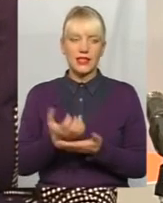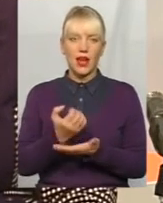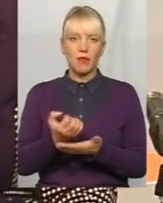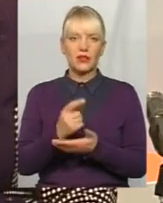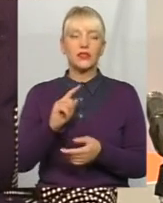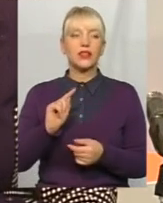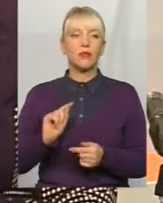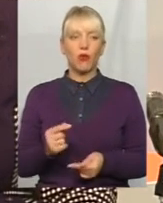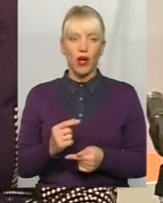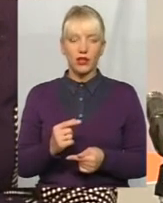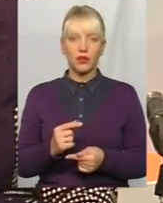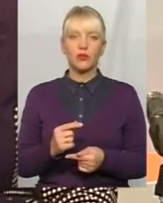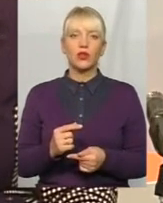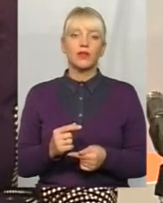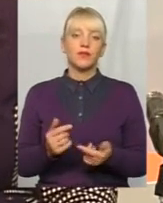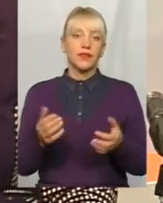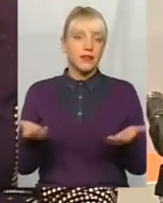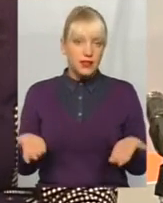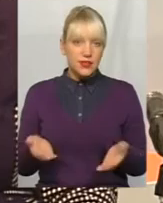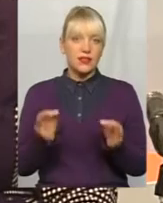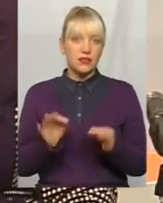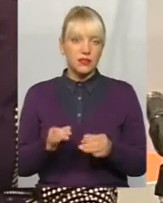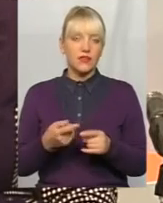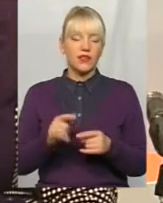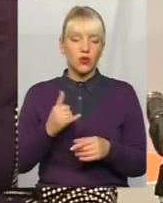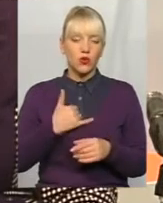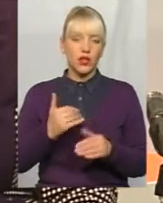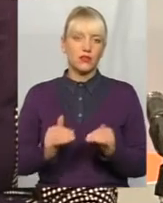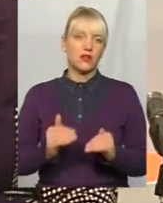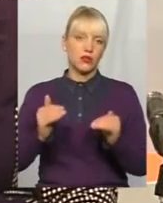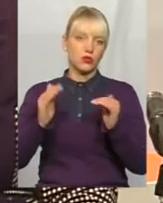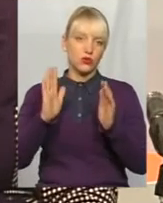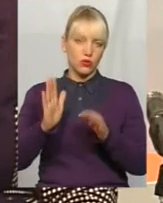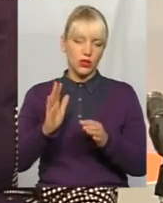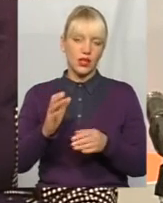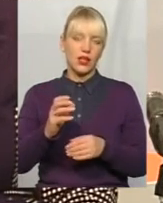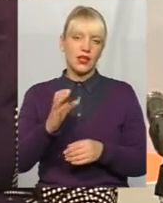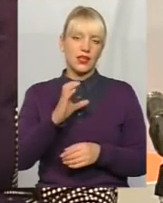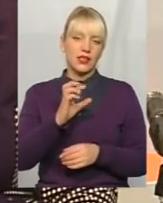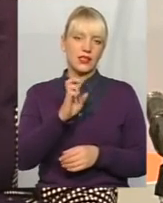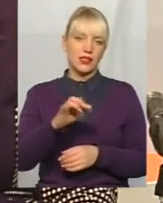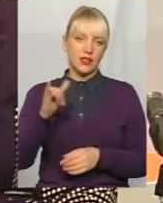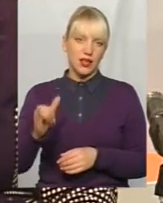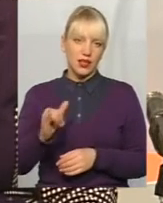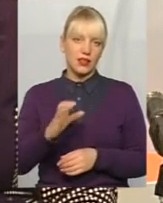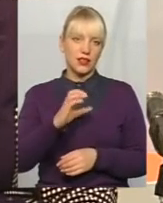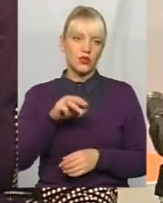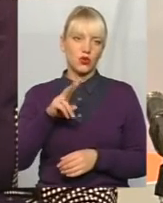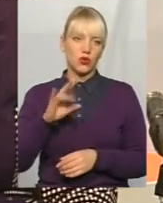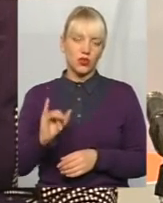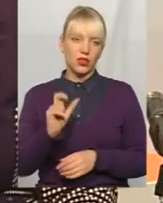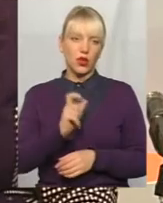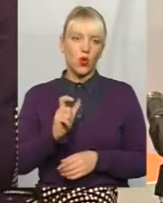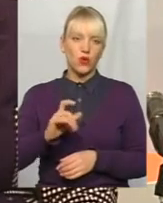і тому, естественно, у нас растут тільки секонд-хенді і стокі. І люди повинені